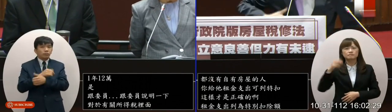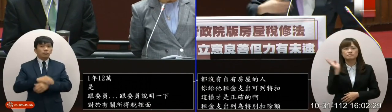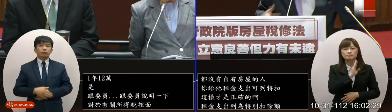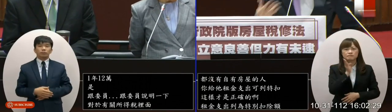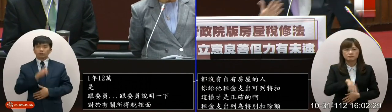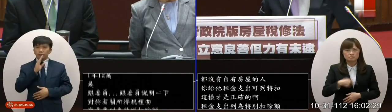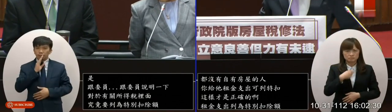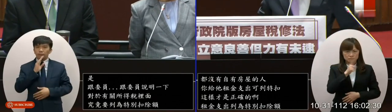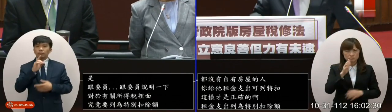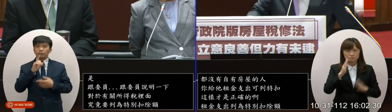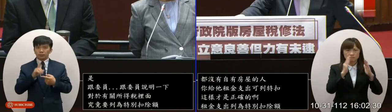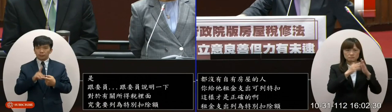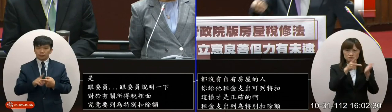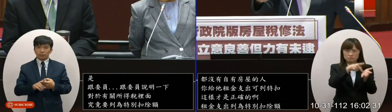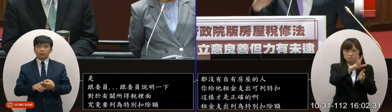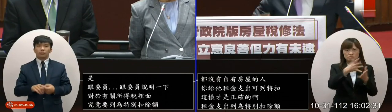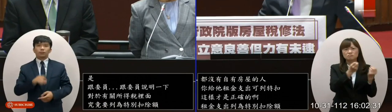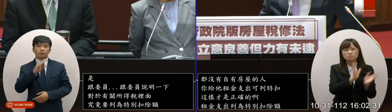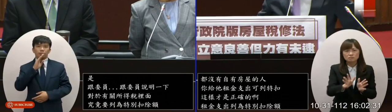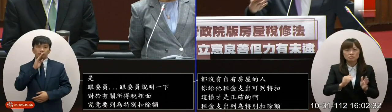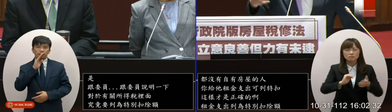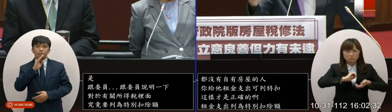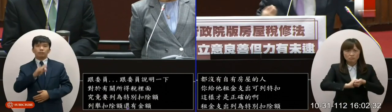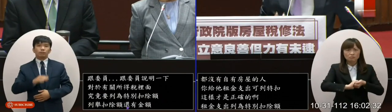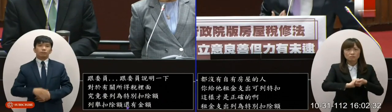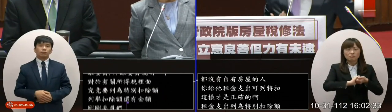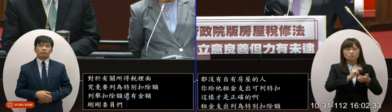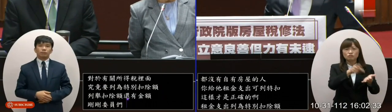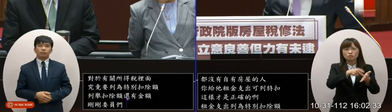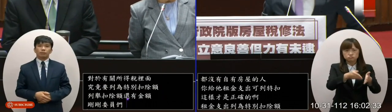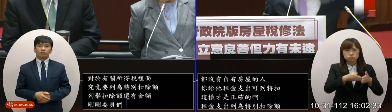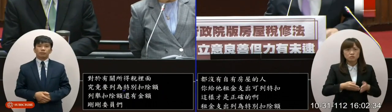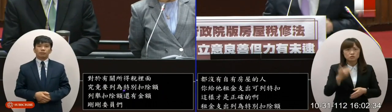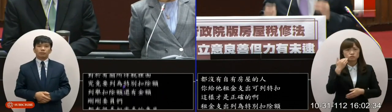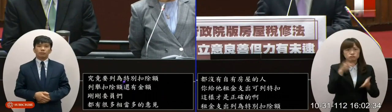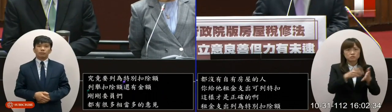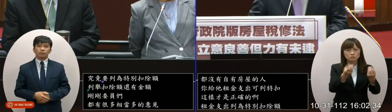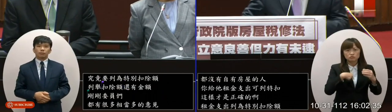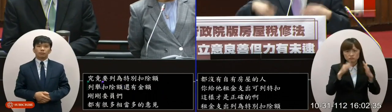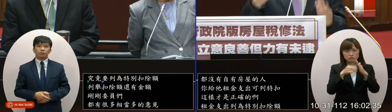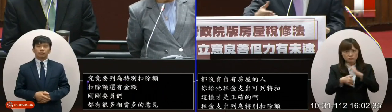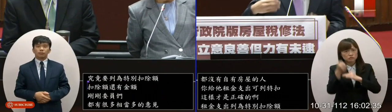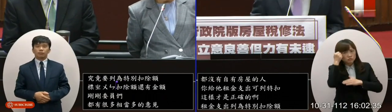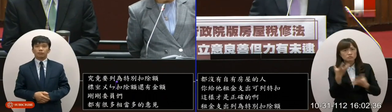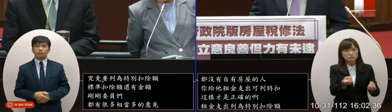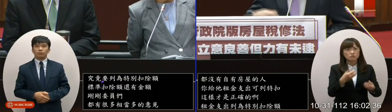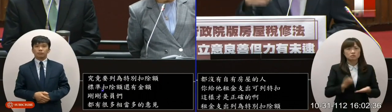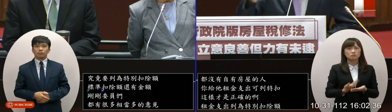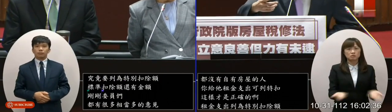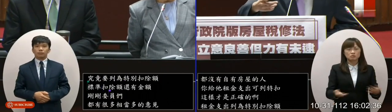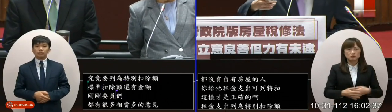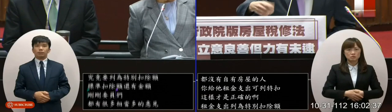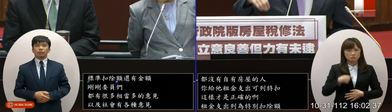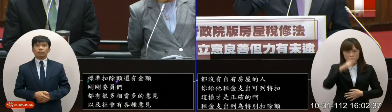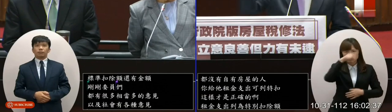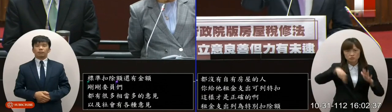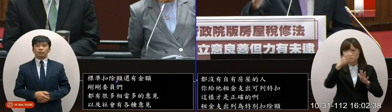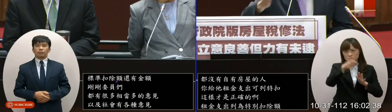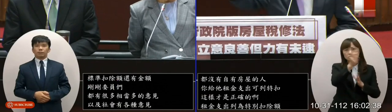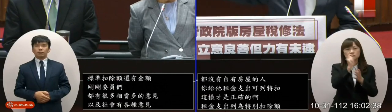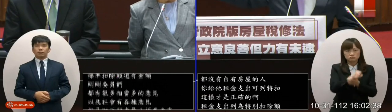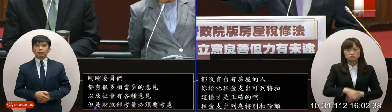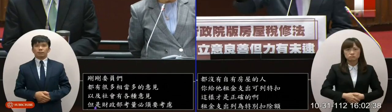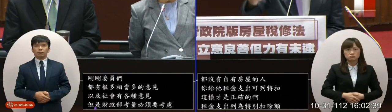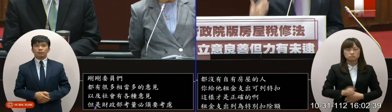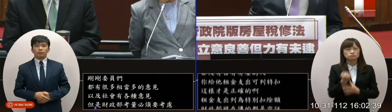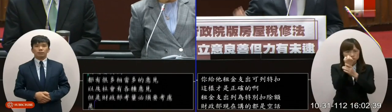金支出這是不得已的你一定要支出不然你就沒有一個安慎立命的地方所以我在這裡請院長來支持那我不知道